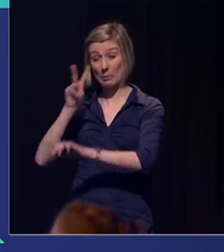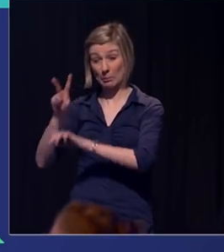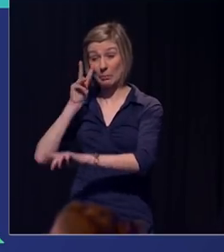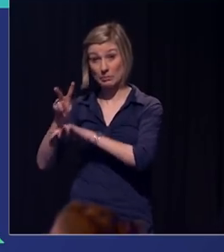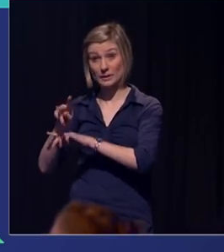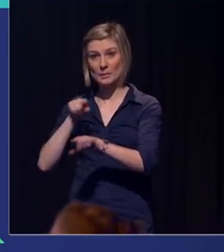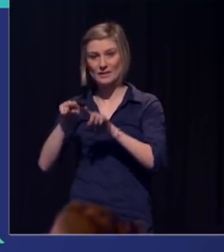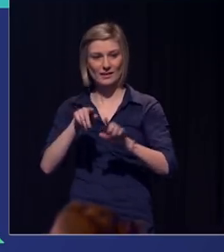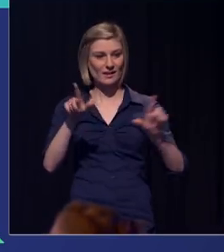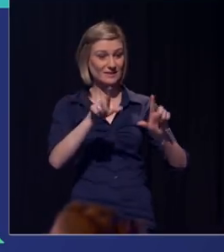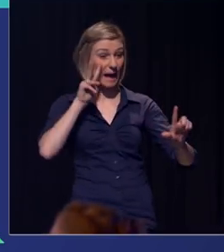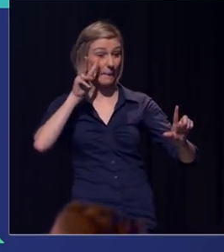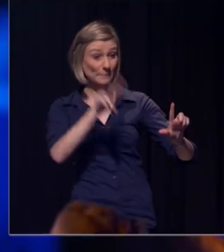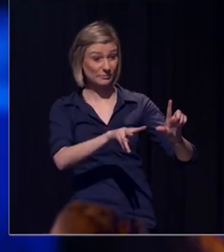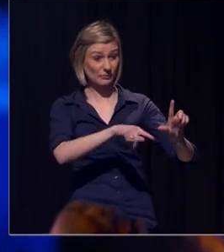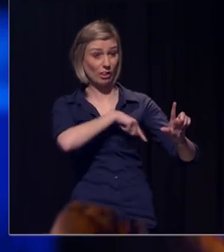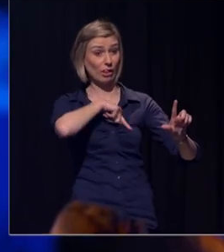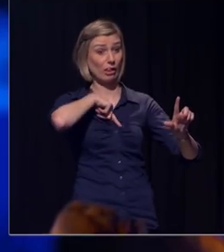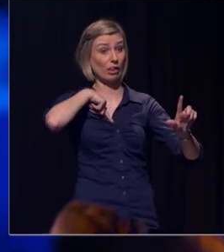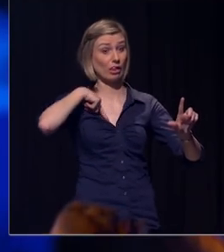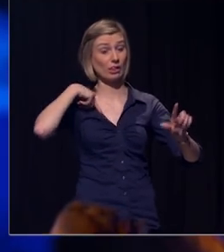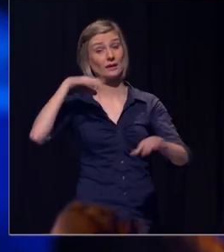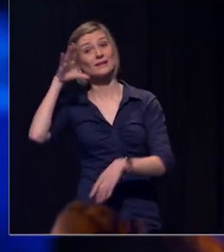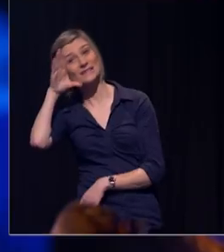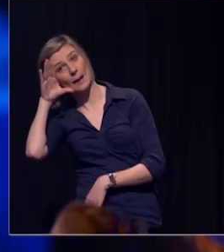spenderen voor een scherm dan dat zij in hun bed liggen.